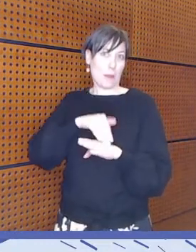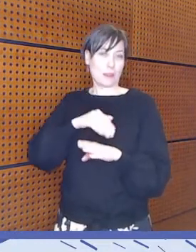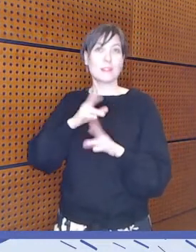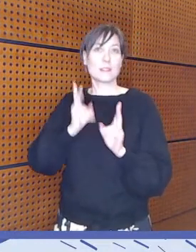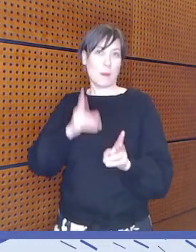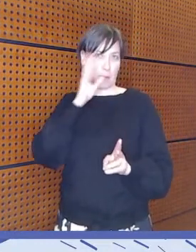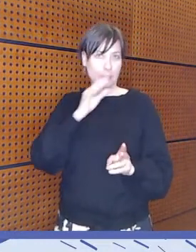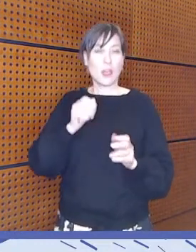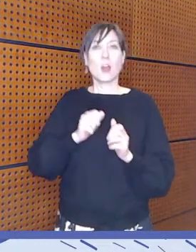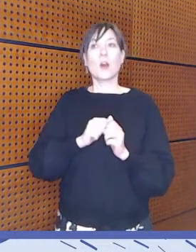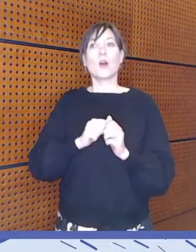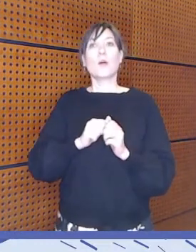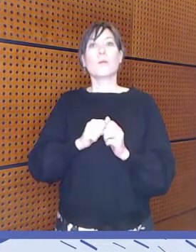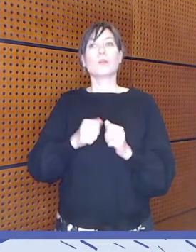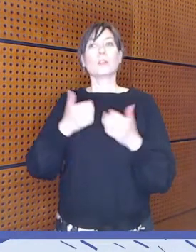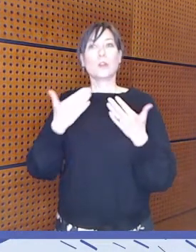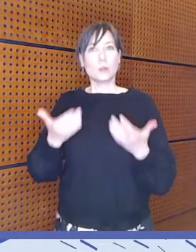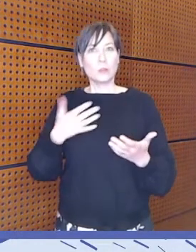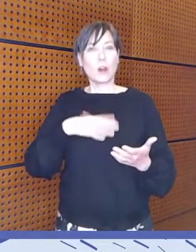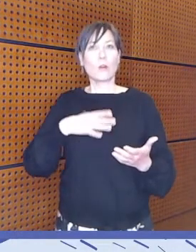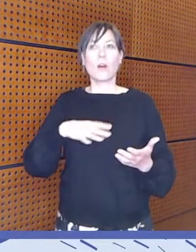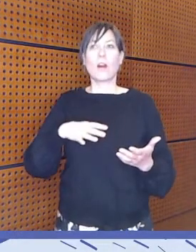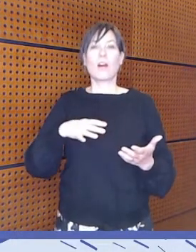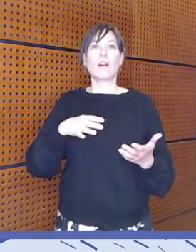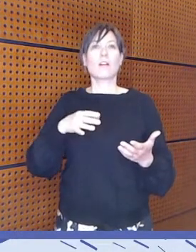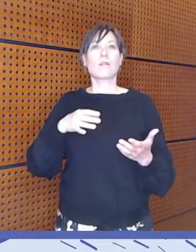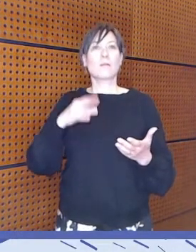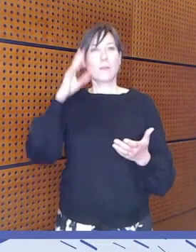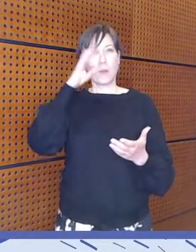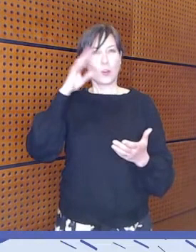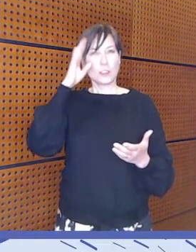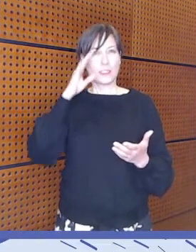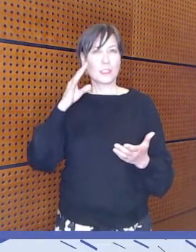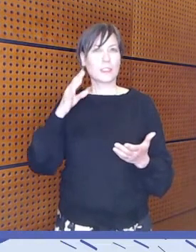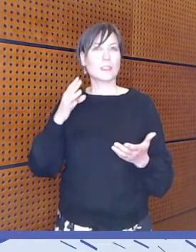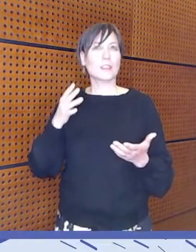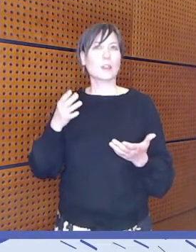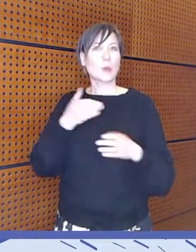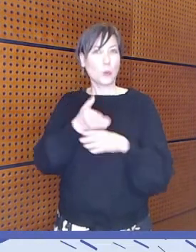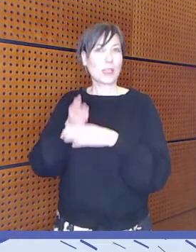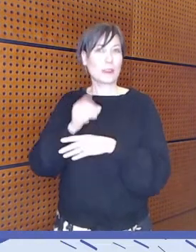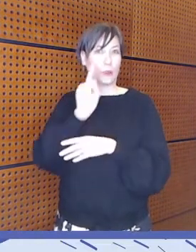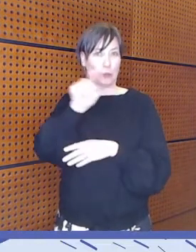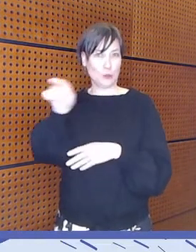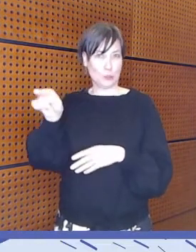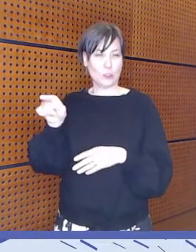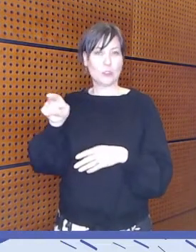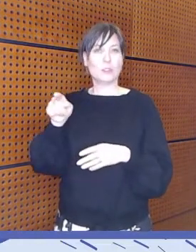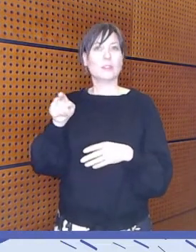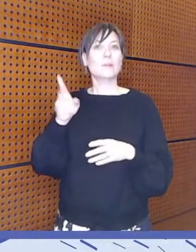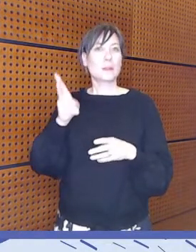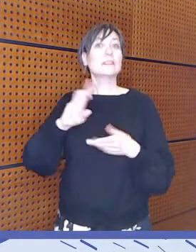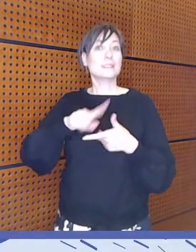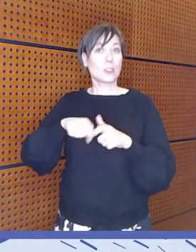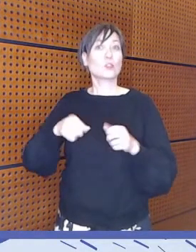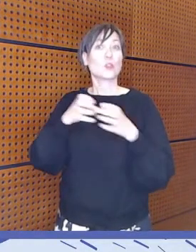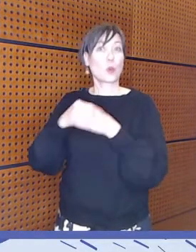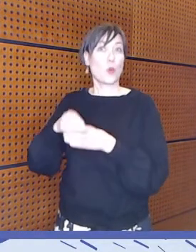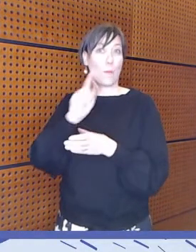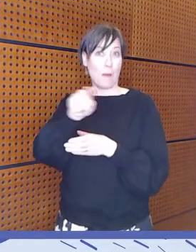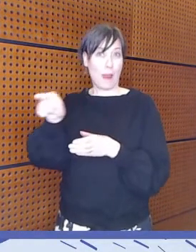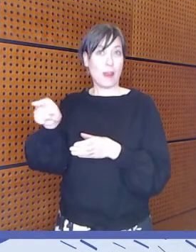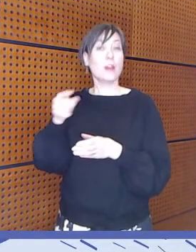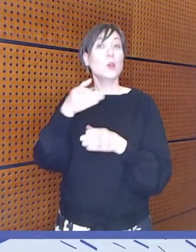otan ohjat yrityksiä kohti. Mun mielestä myös yritykset sidosryhminä on tavallaan myös